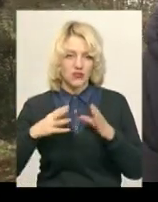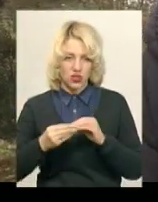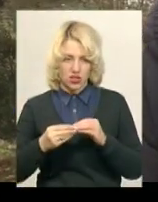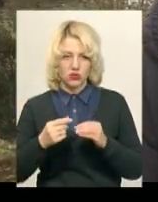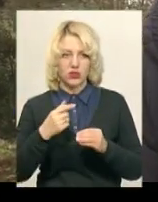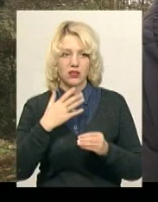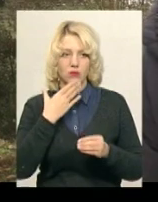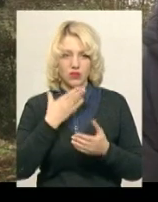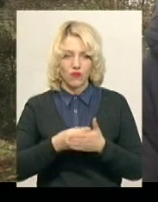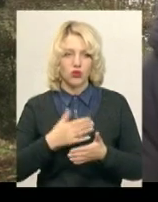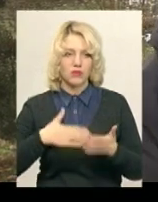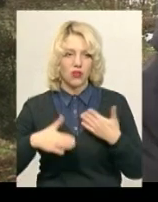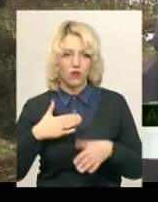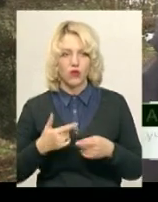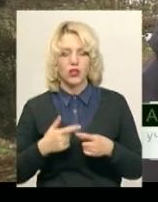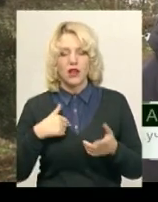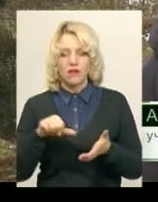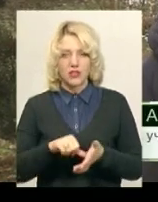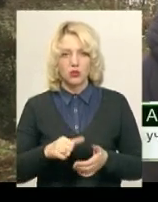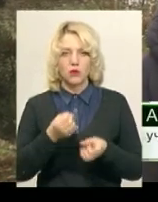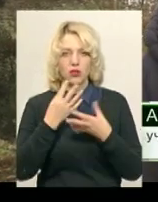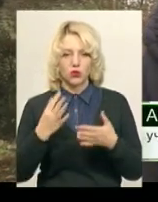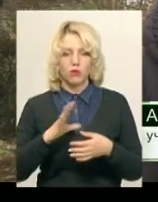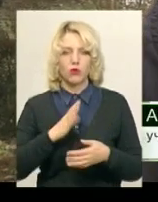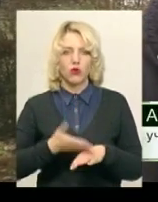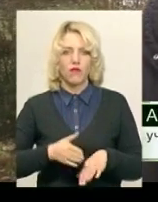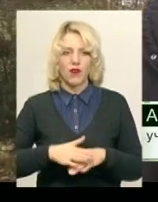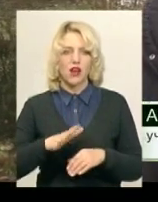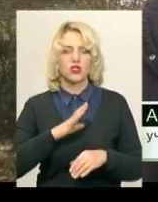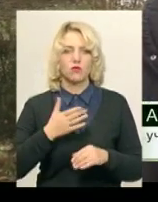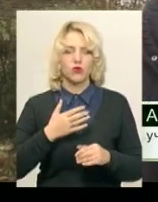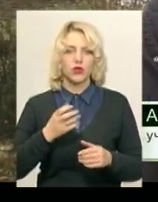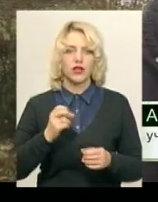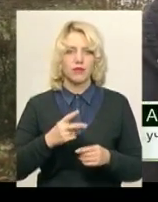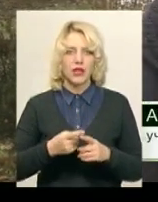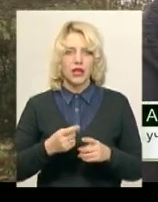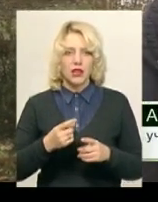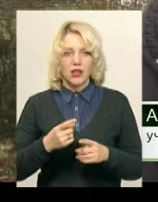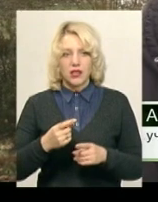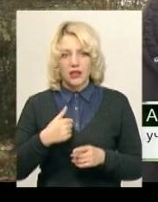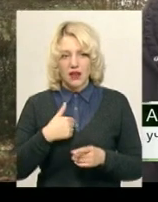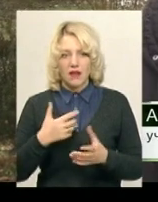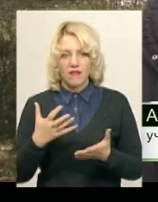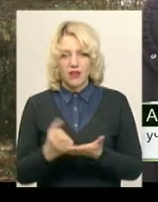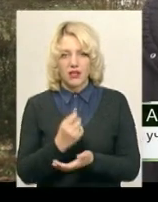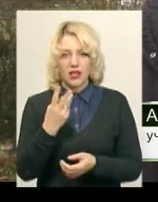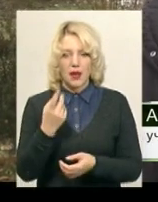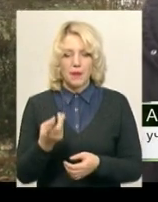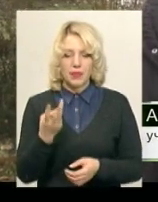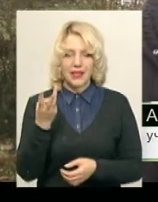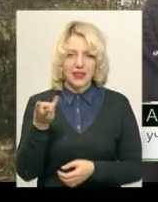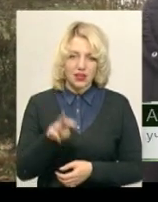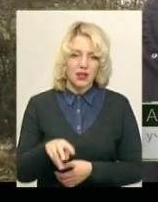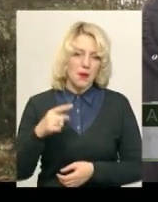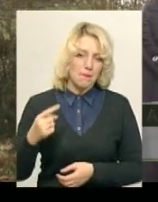Виступала я на них добре, було важко, змагання було дуже насичені. Я виборола три перших місця.